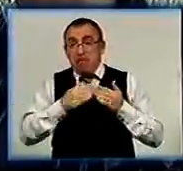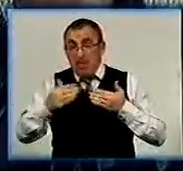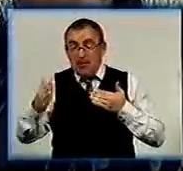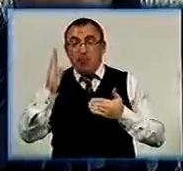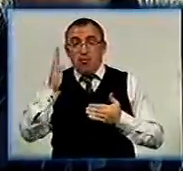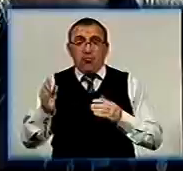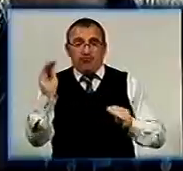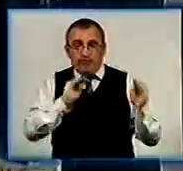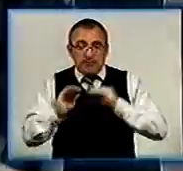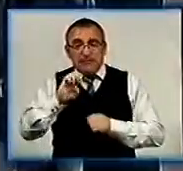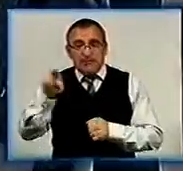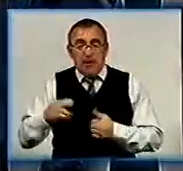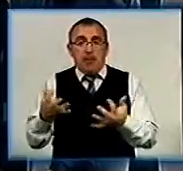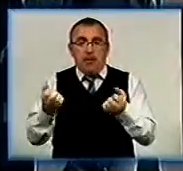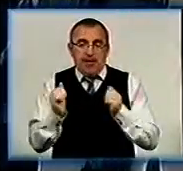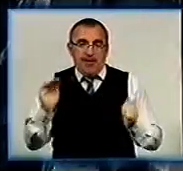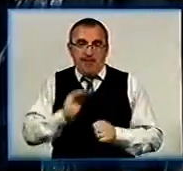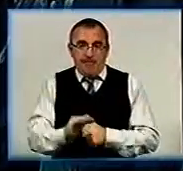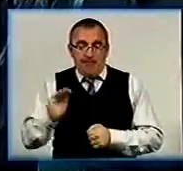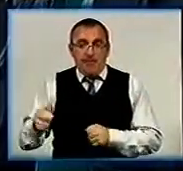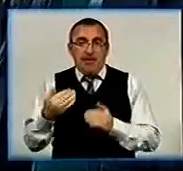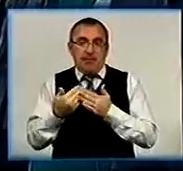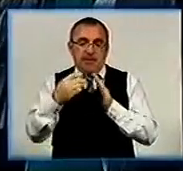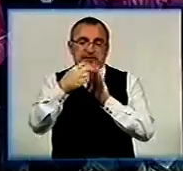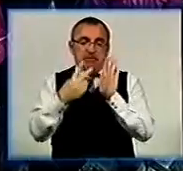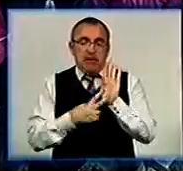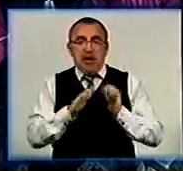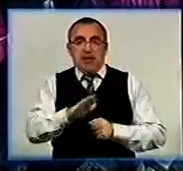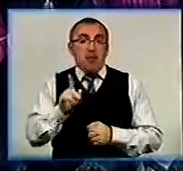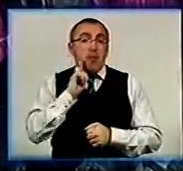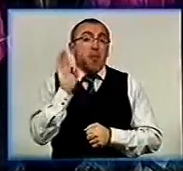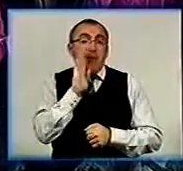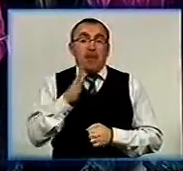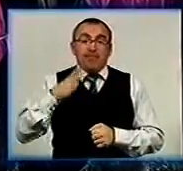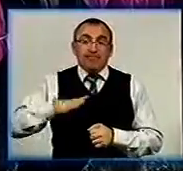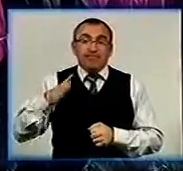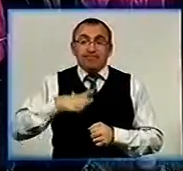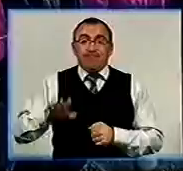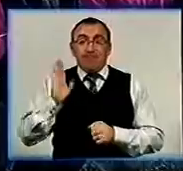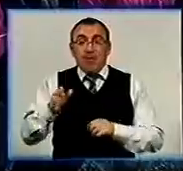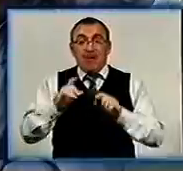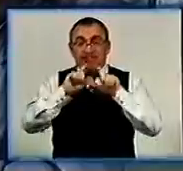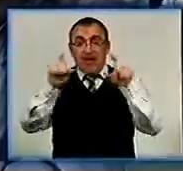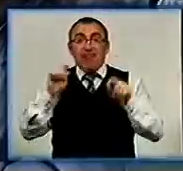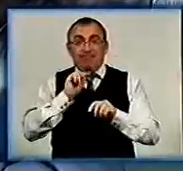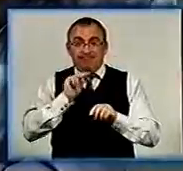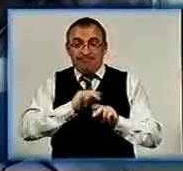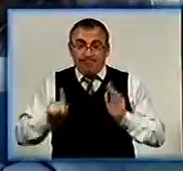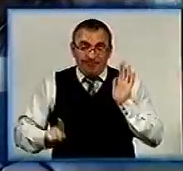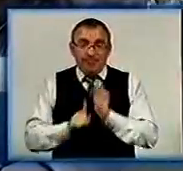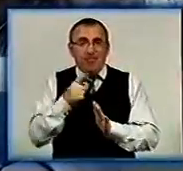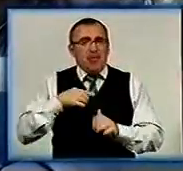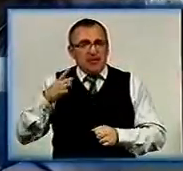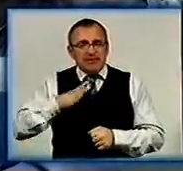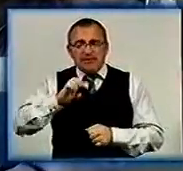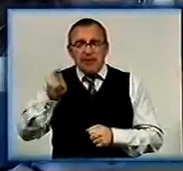повністю укомплектувати садок і прийняти малечу, а це 17 дітей. Молоді мами з нетерпінням чекають, коли заклад запрацює. Садок ми чекали дуже